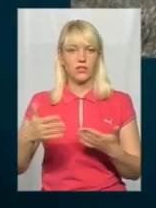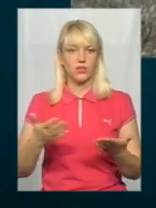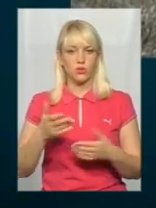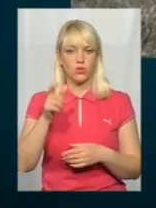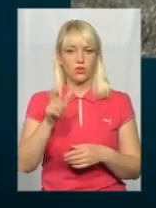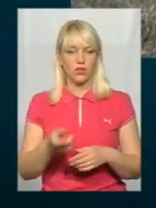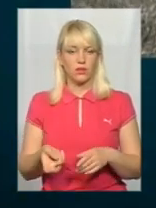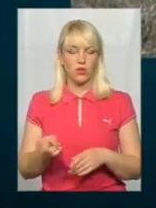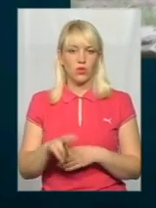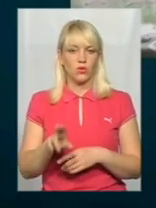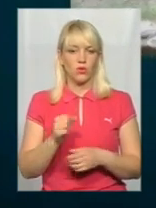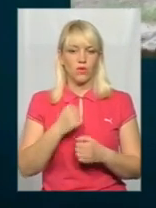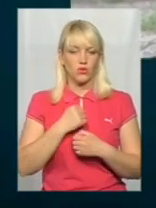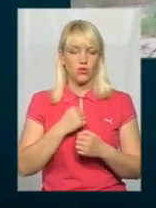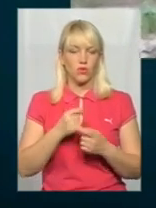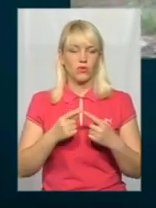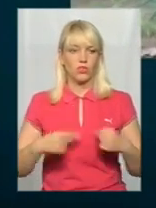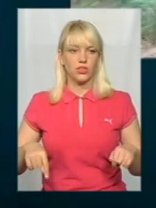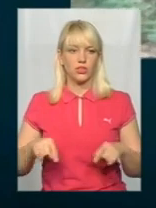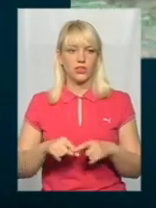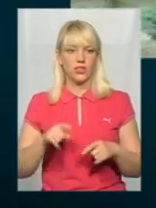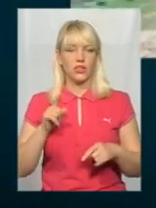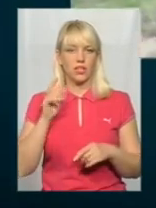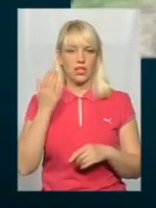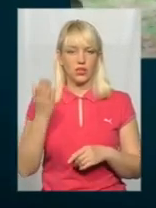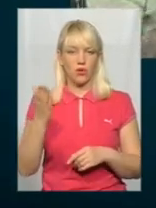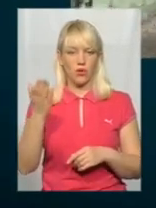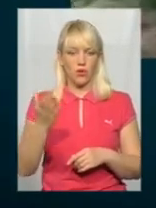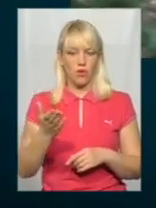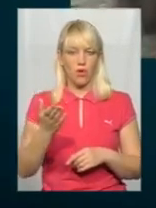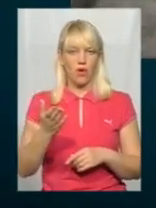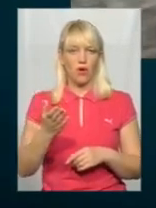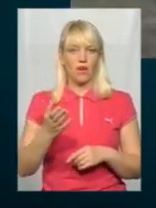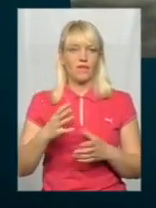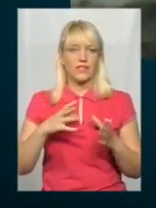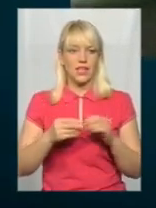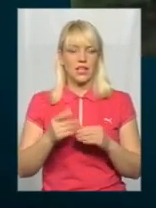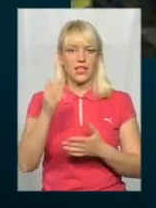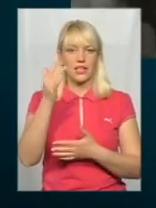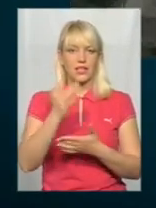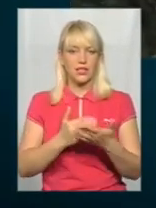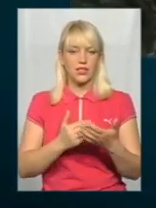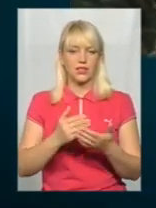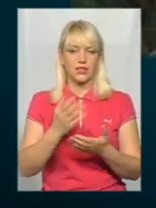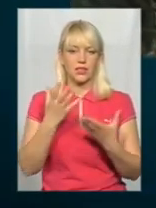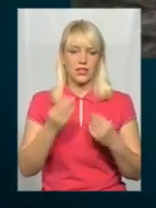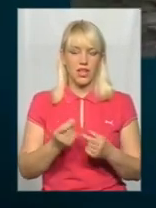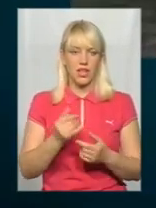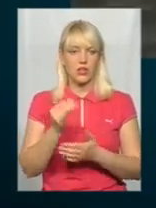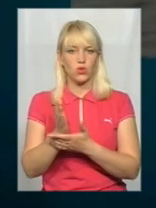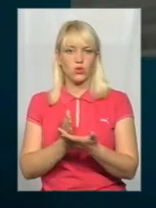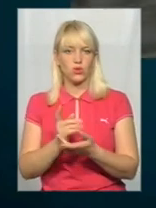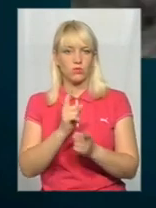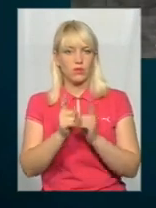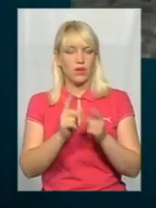людина приходить до військової частини, його, взагалі-то, перебіг дня і перебіг служби змінюється кардинально, тому що в